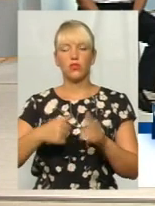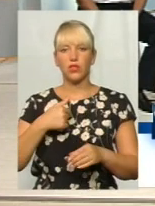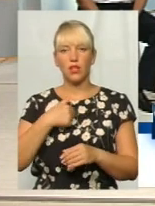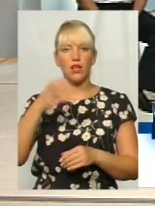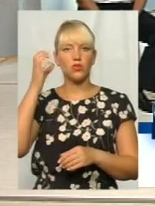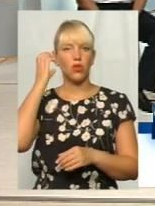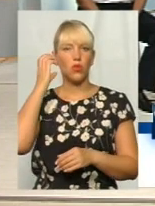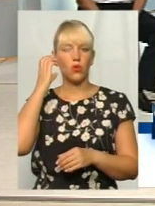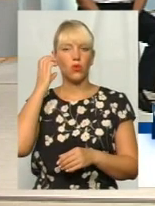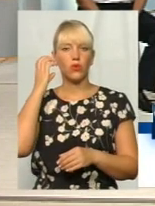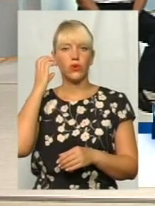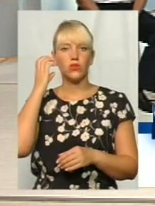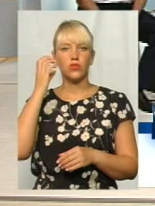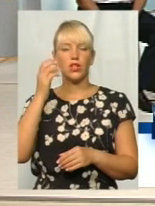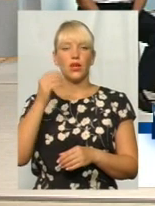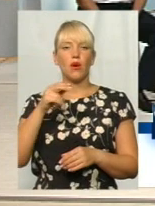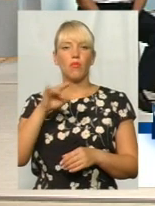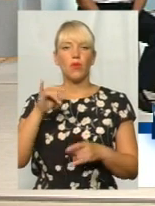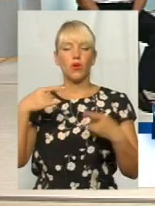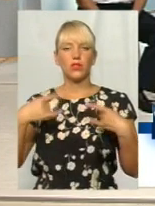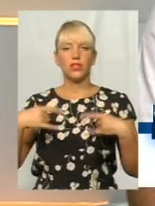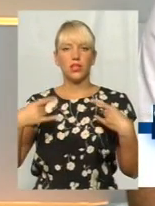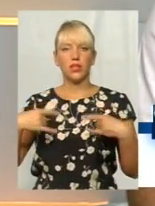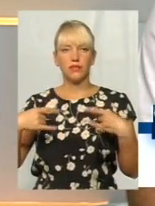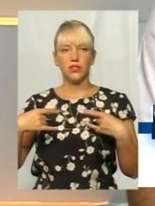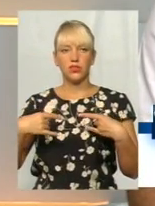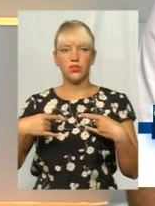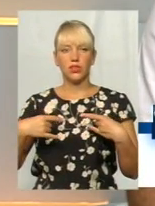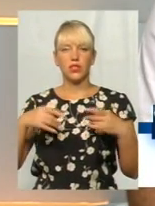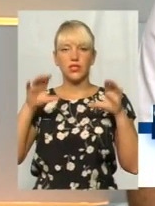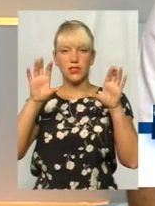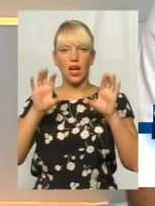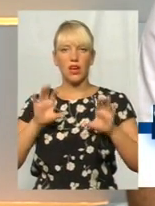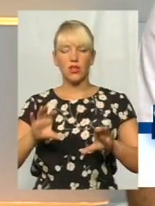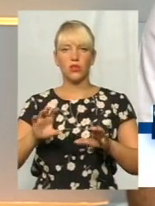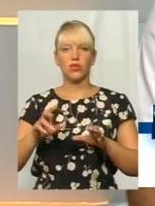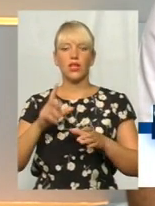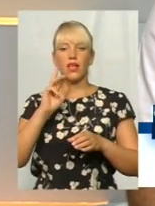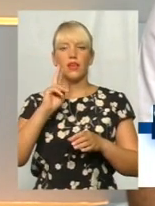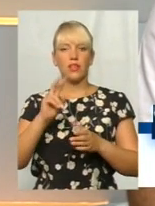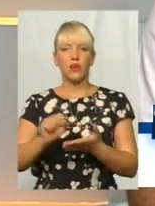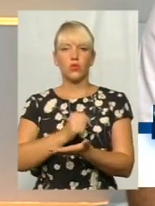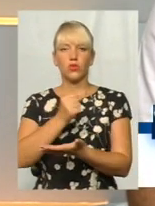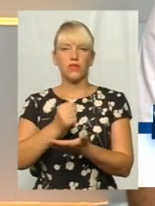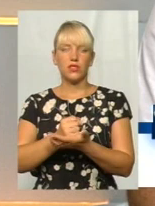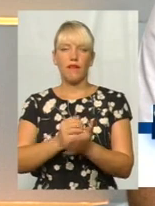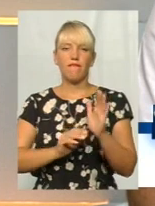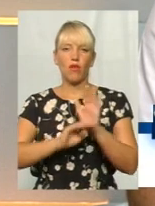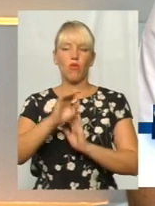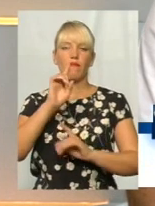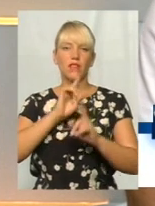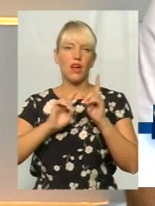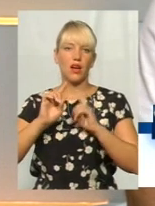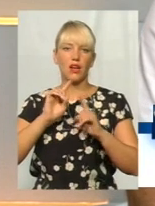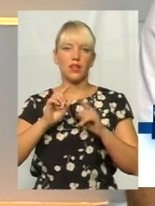слухаю все время по телевізору, Законною утверждає, Верховна Рада сказала, що